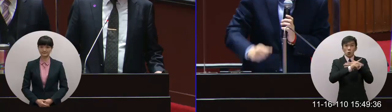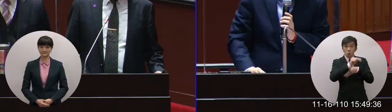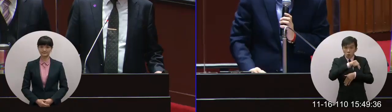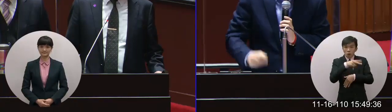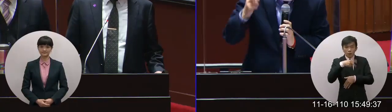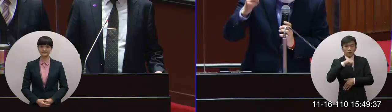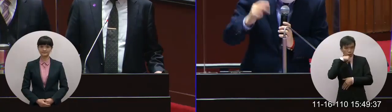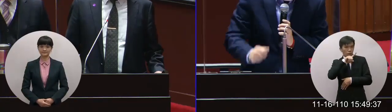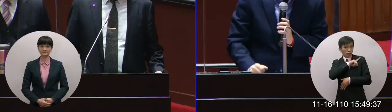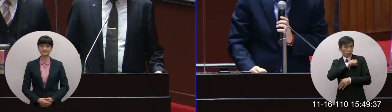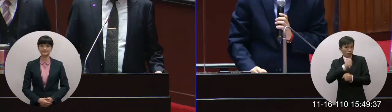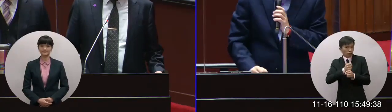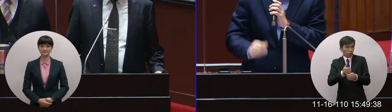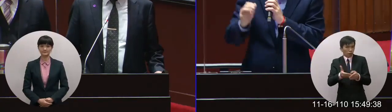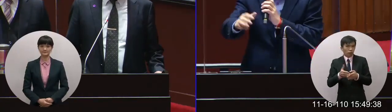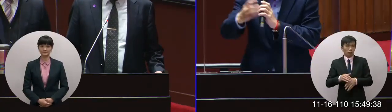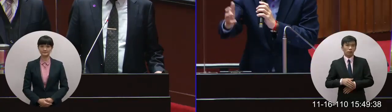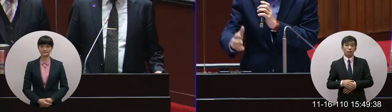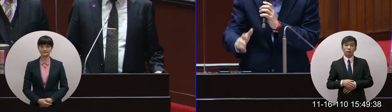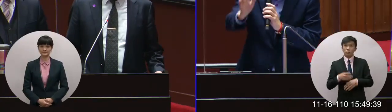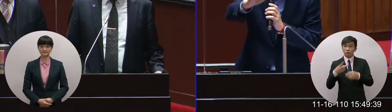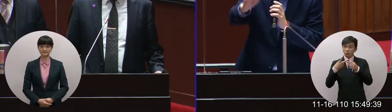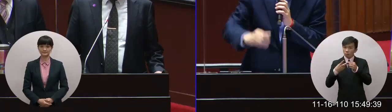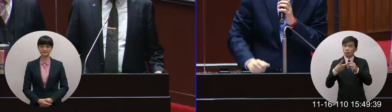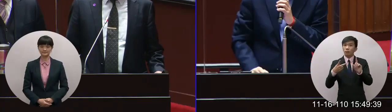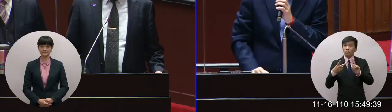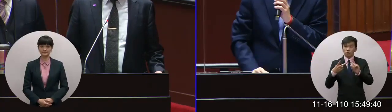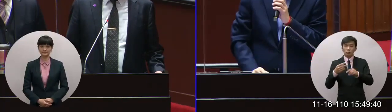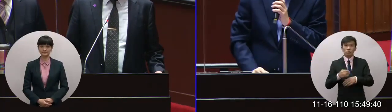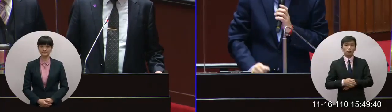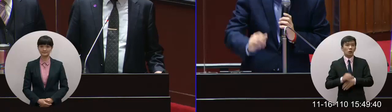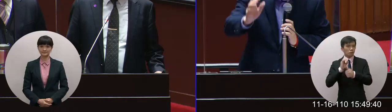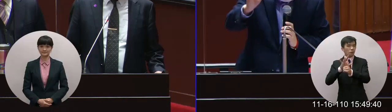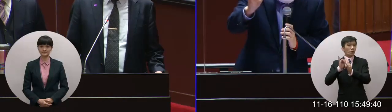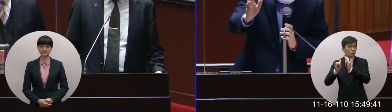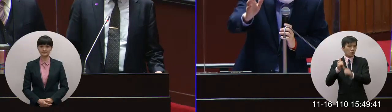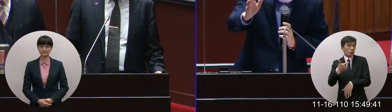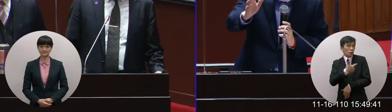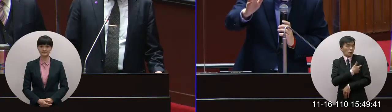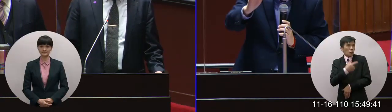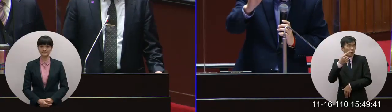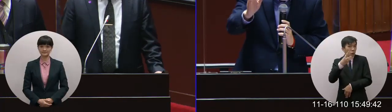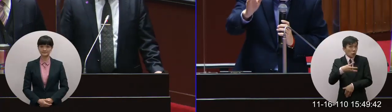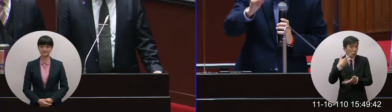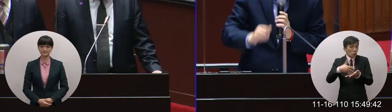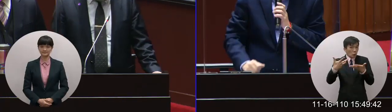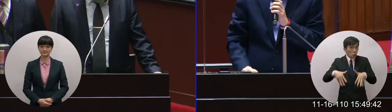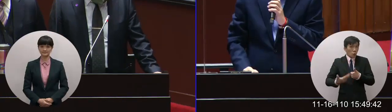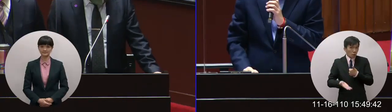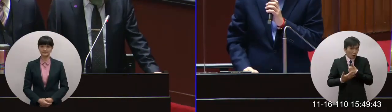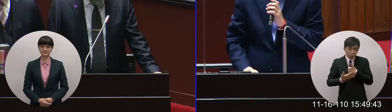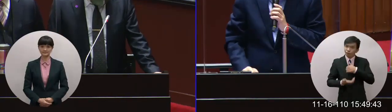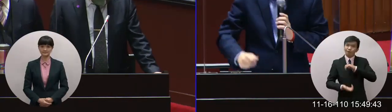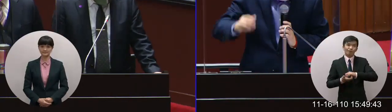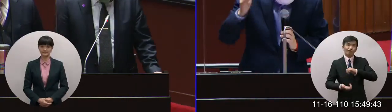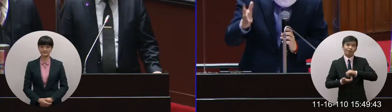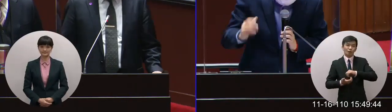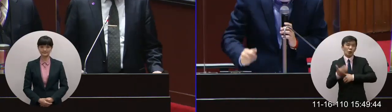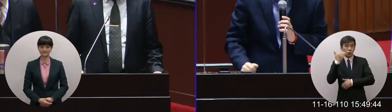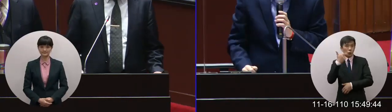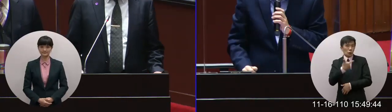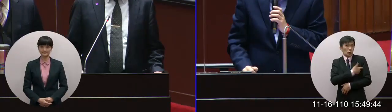還要住第二個咧這個也跟民眾講不是疫苗打越多越好打太多對身體絕對不會好事